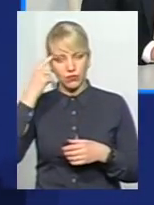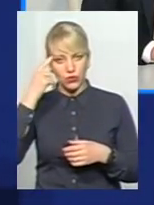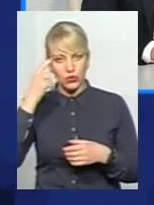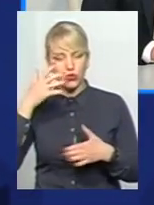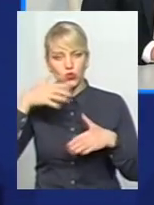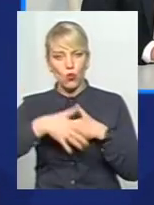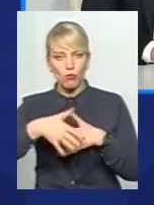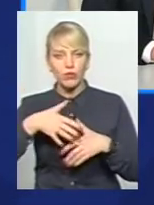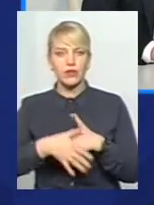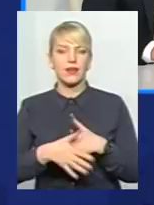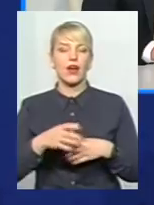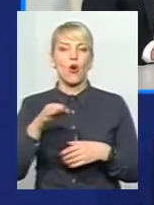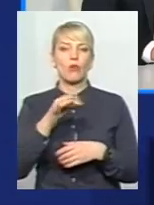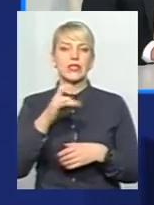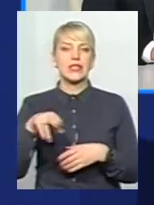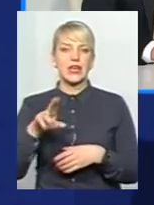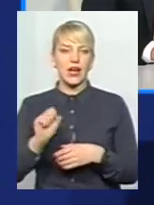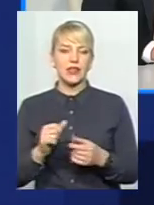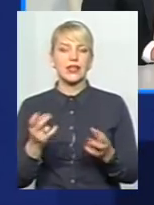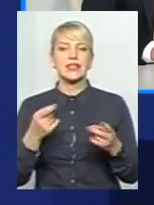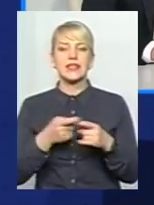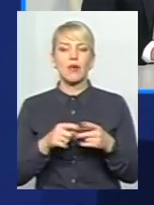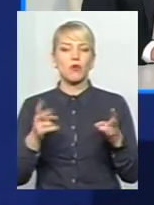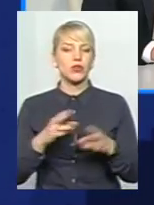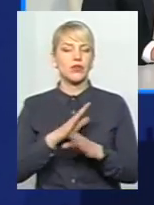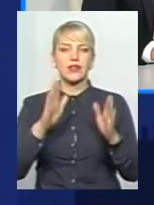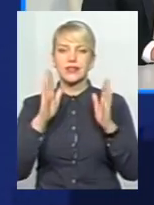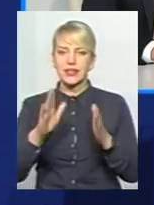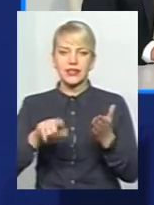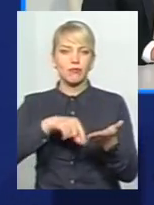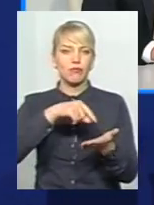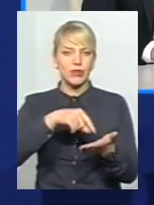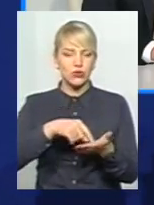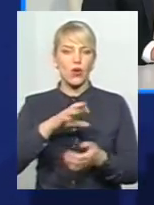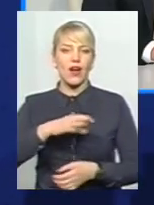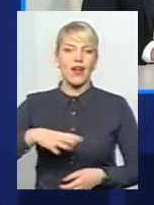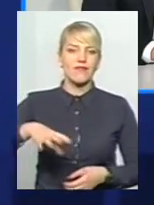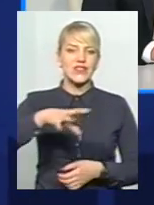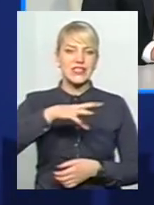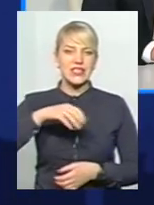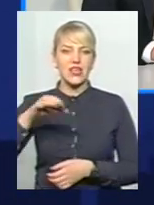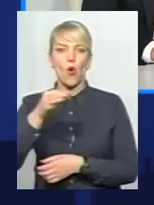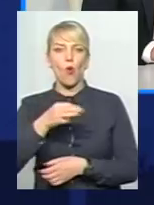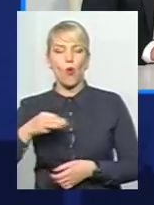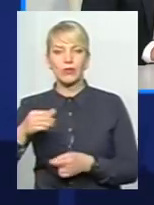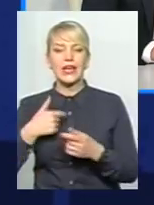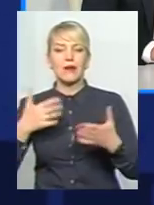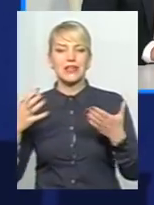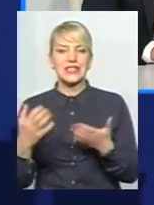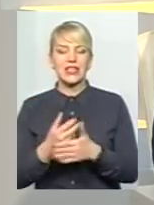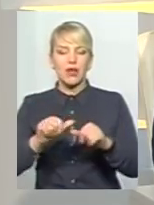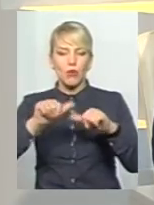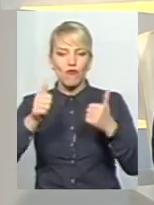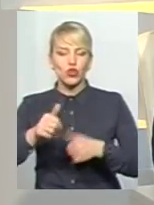розуміння, що це потрібно не тільки місто, всій області. І я сподіваюся, що ми знайдемо, скажімо, той формат вигідний для всіх.